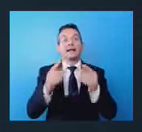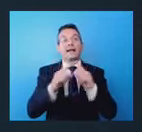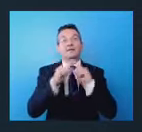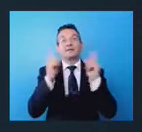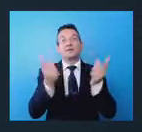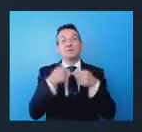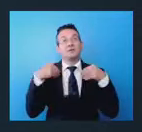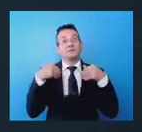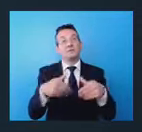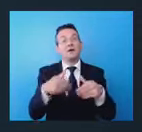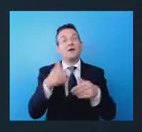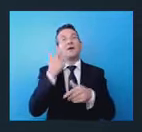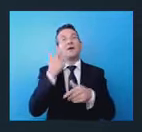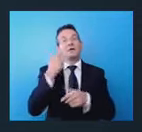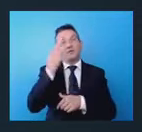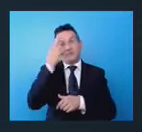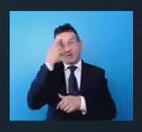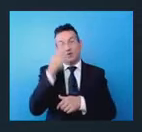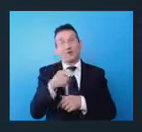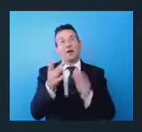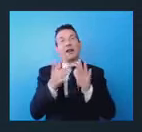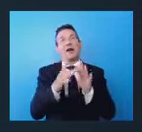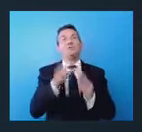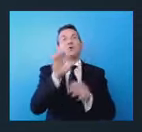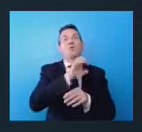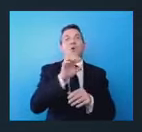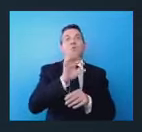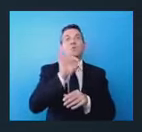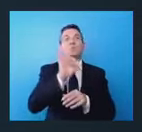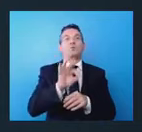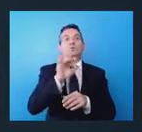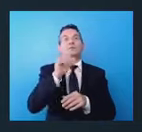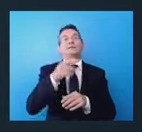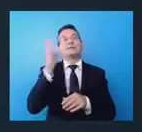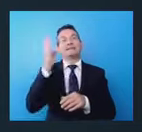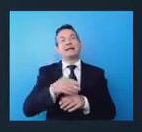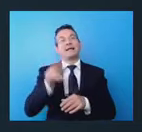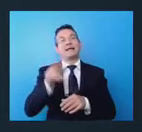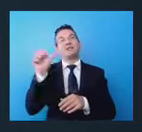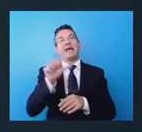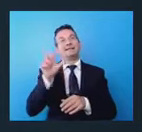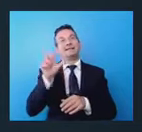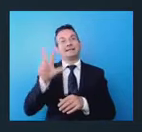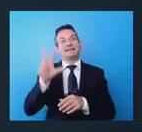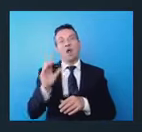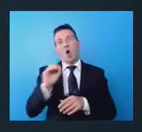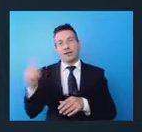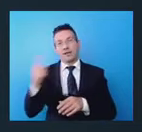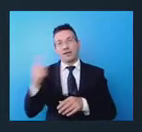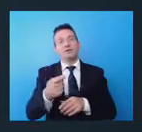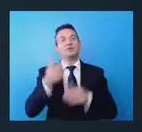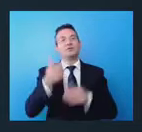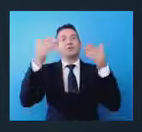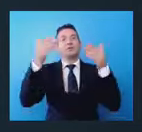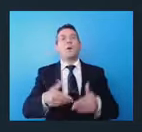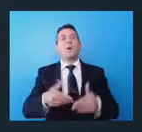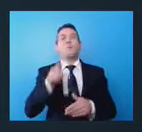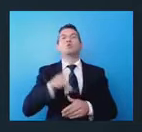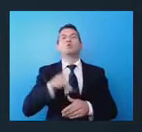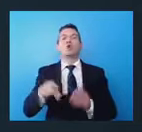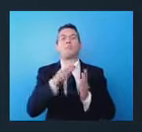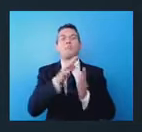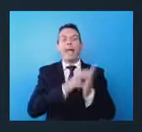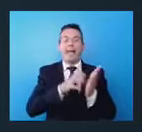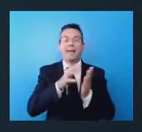ricordo anch'io che sul sito lazieuropa.it slash s3, come ricordavo Ornelli è presente il position paper di questo e di tutti gli